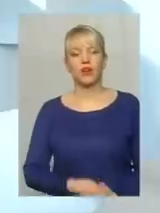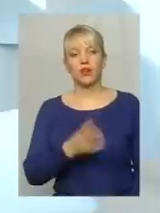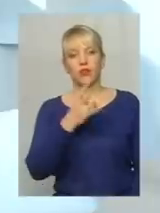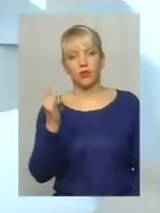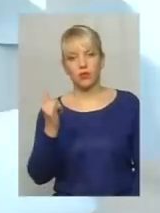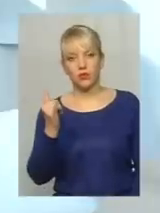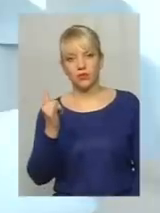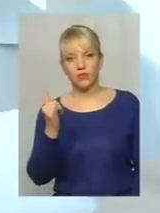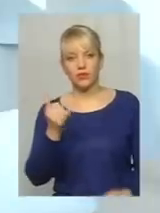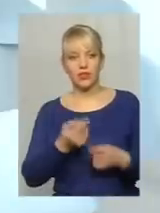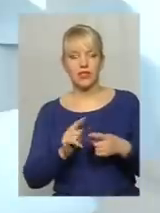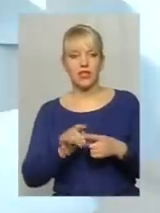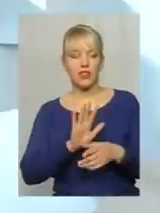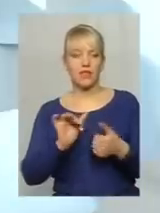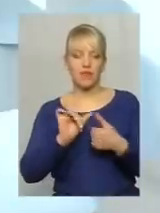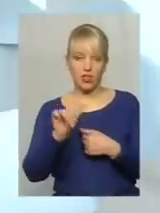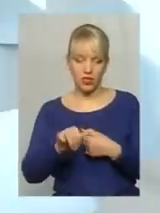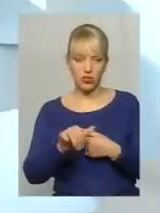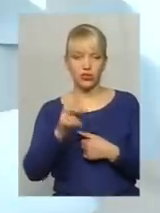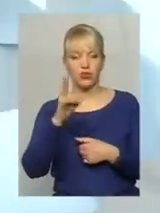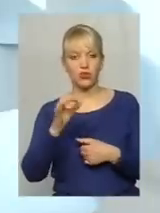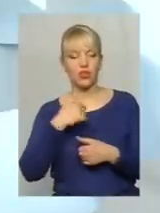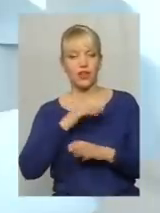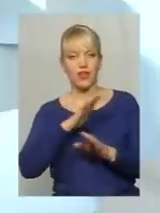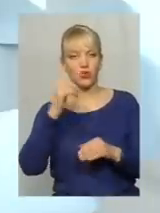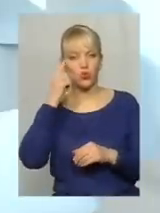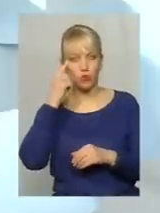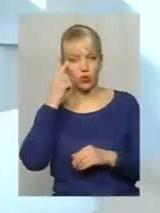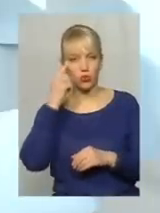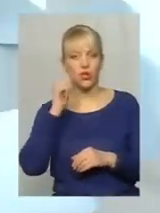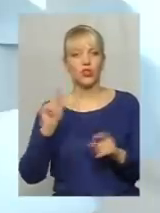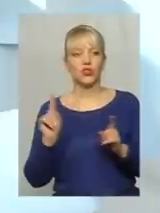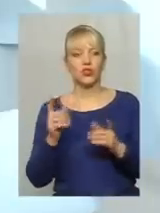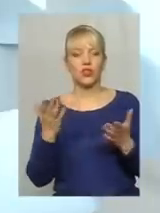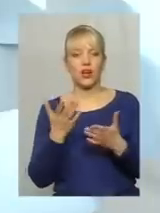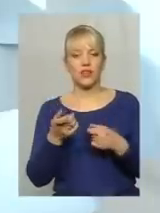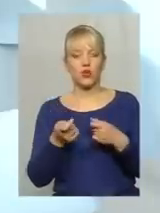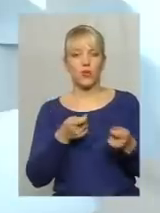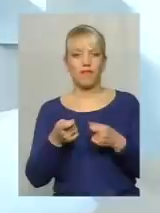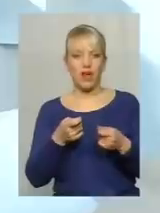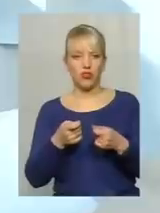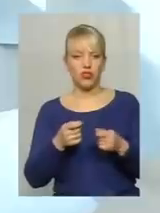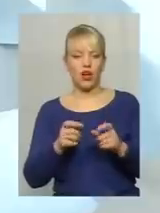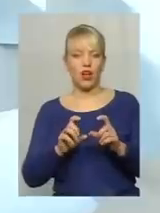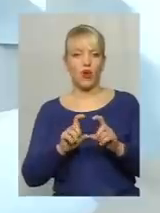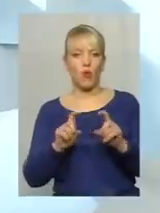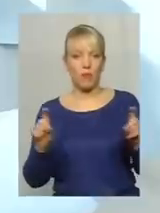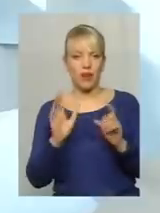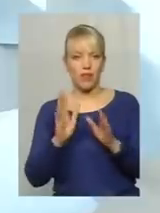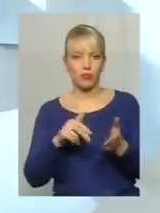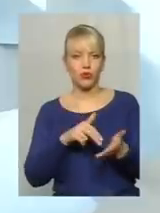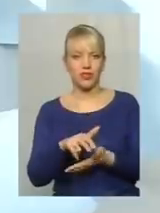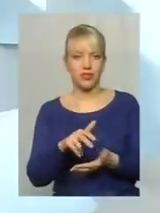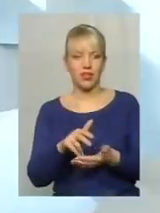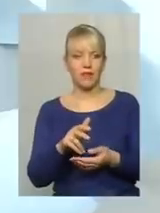Ну, це не виключено, звичайно, але я не думаю, що якась з управляючих компаній буде йти на